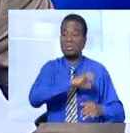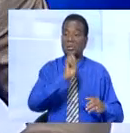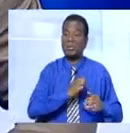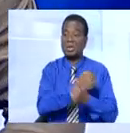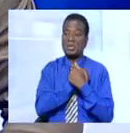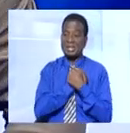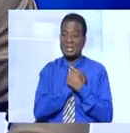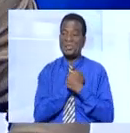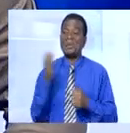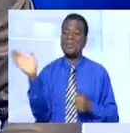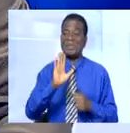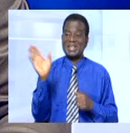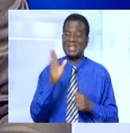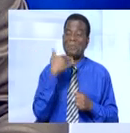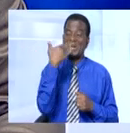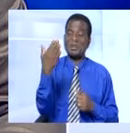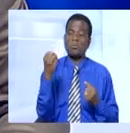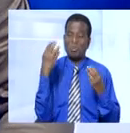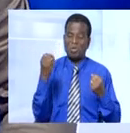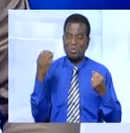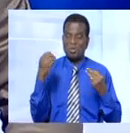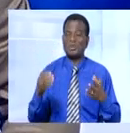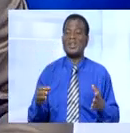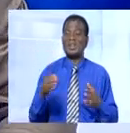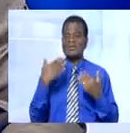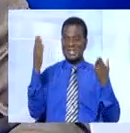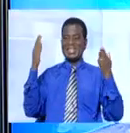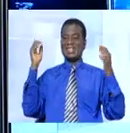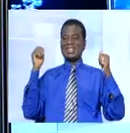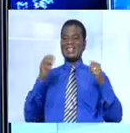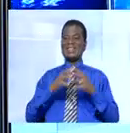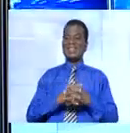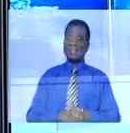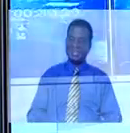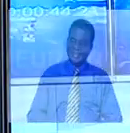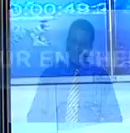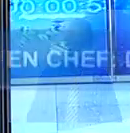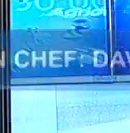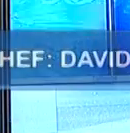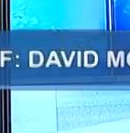de l'avoir suivi et restez avec nous sur RTI 1. Sous